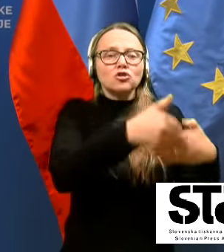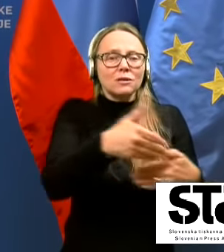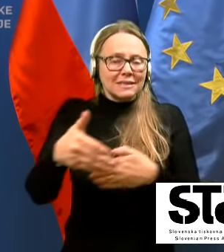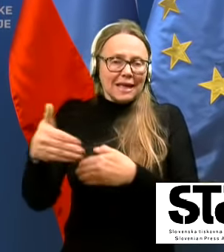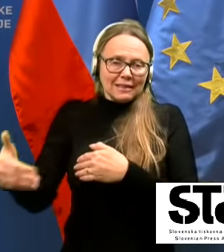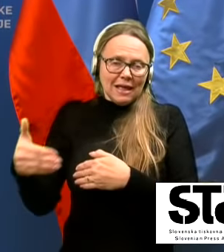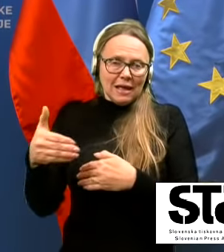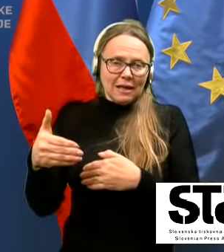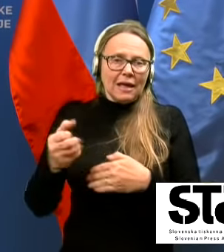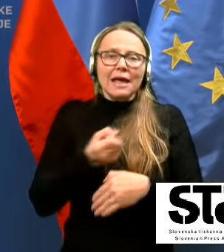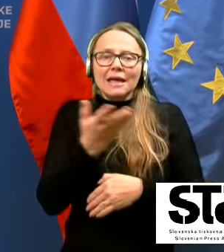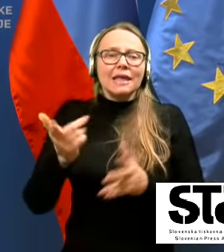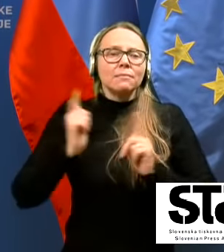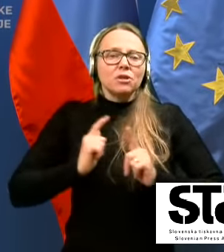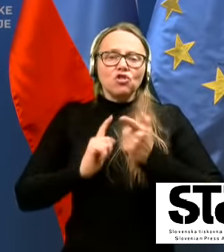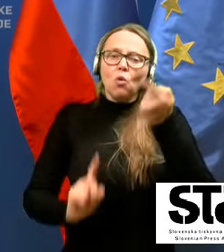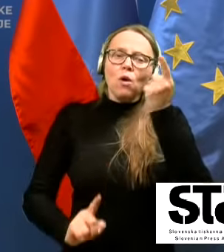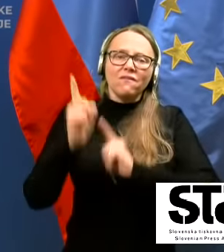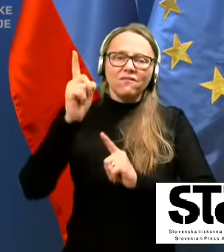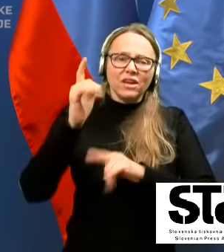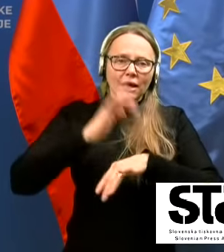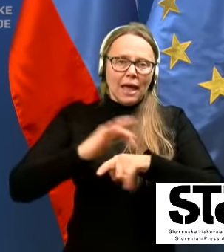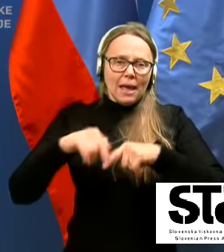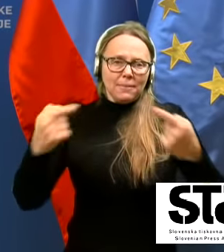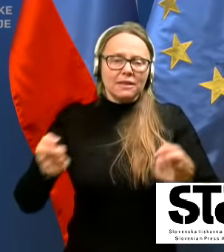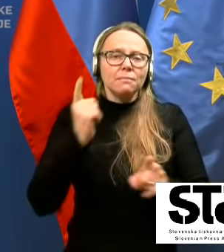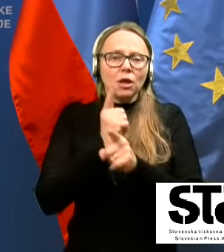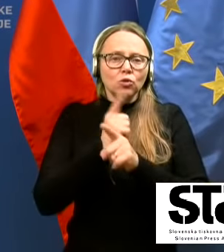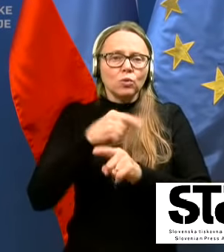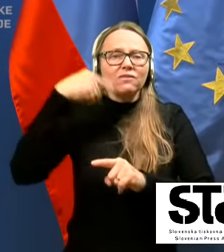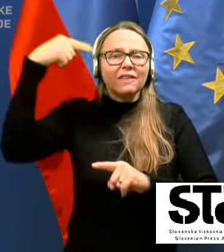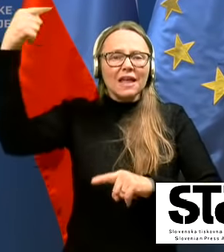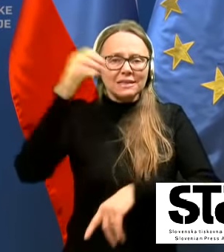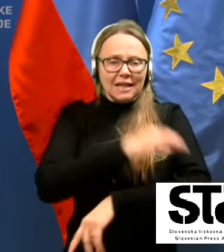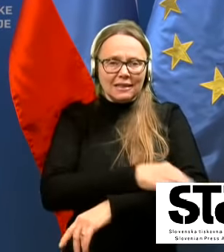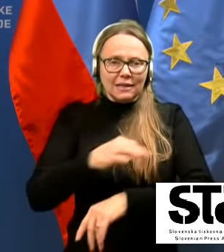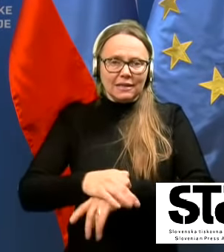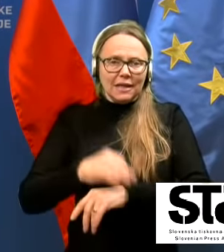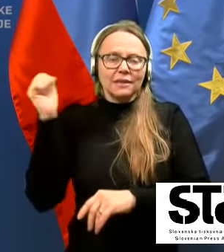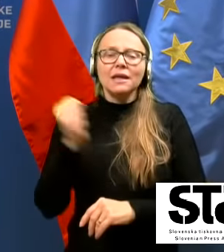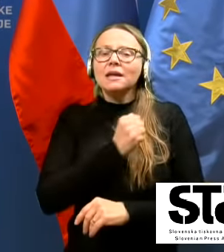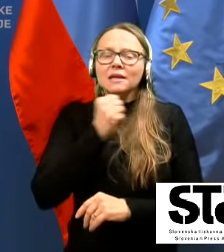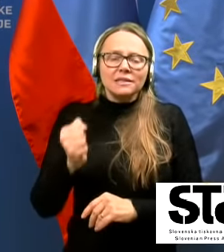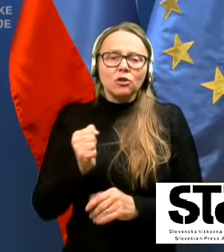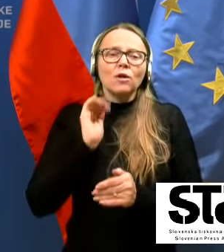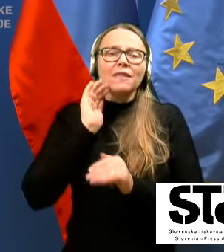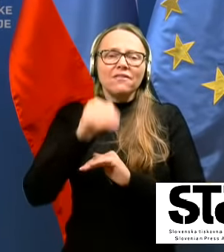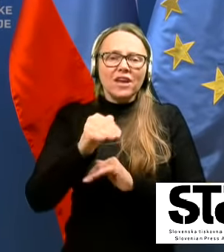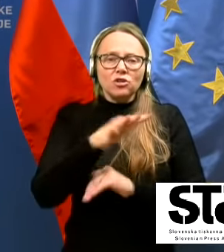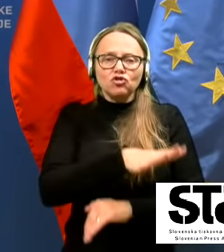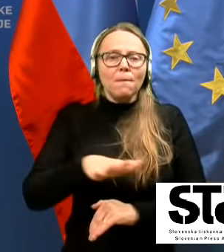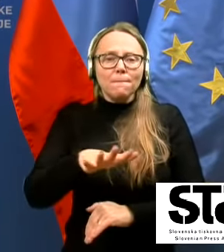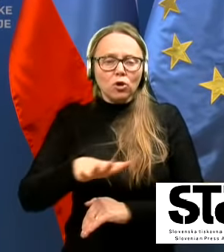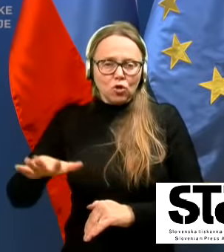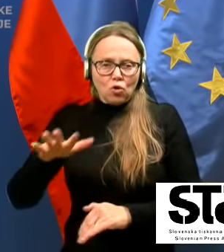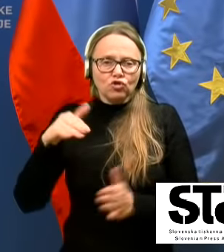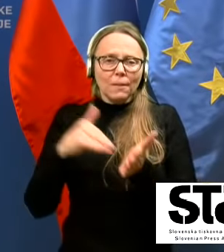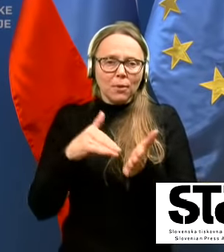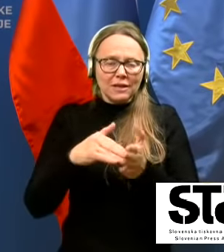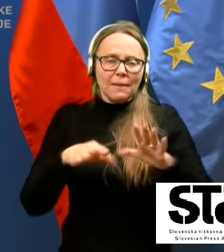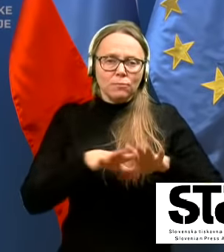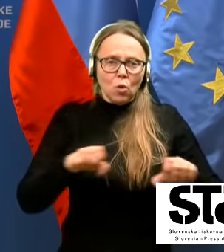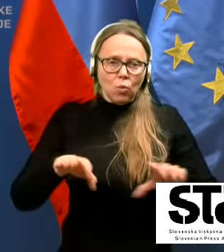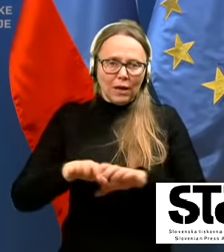pričakujejo vrh epidemije tudi v naslednjih tednih in zato je pač na več področjih potrebno